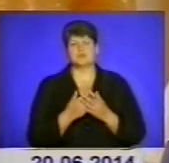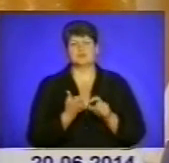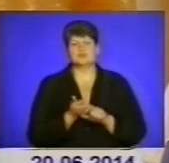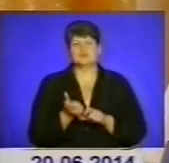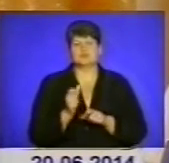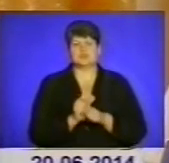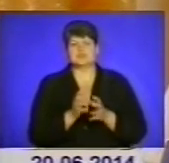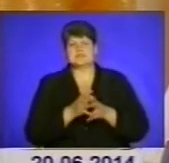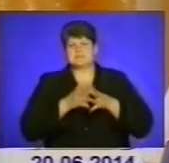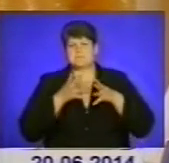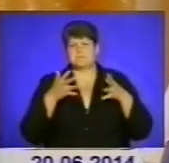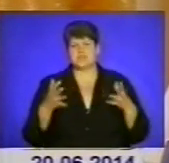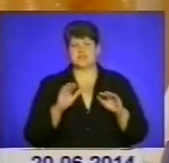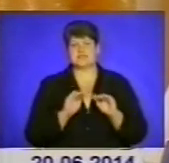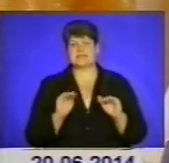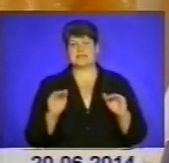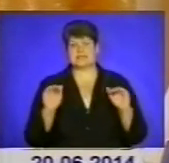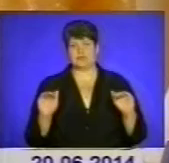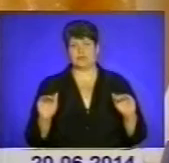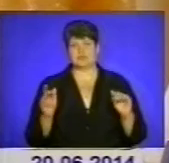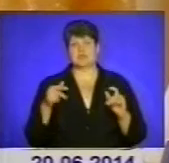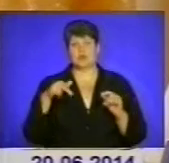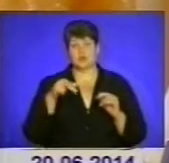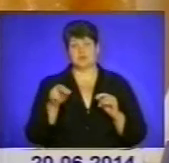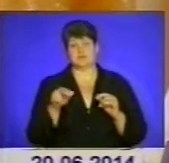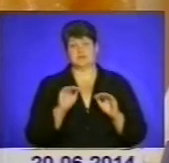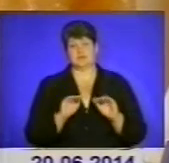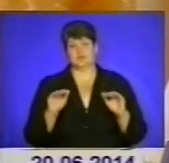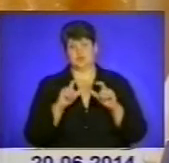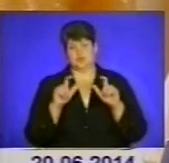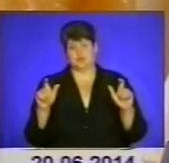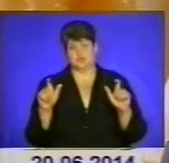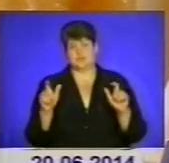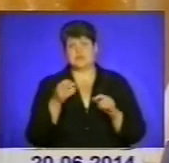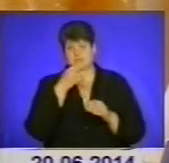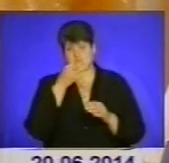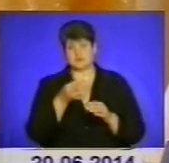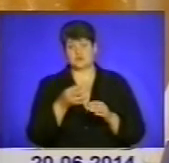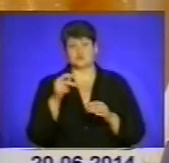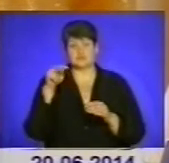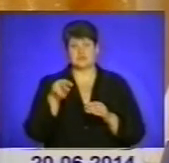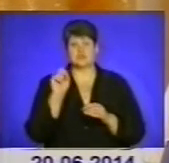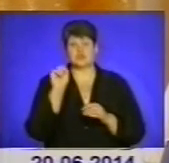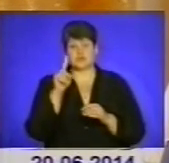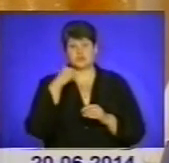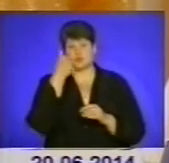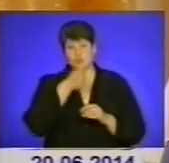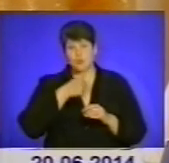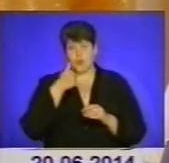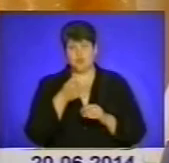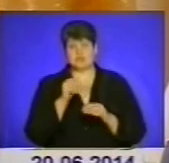збільшилася кількість діток, які ходять до шкільних закладів. Я наведу таку статистику. Якщо в 2011 році